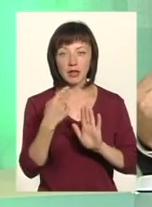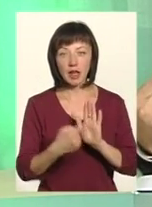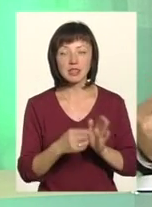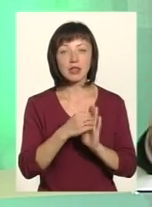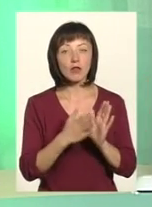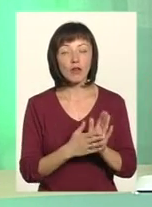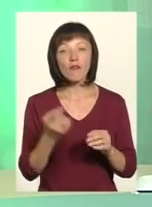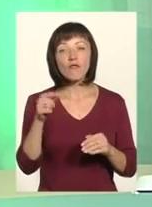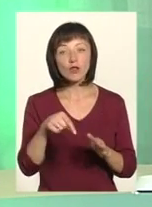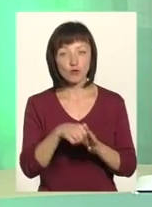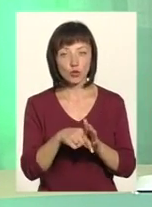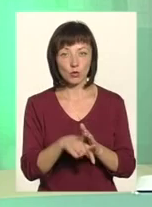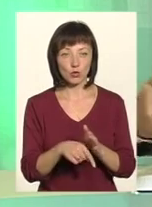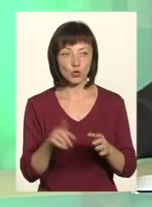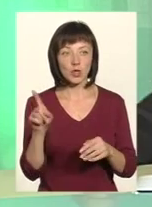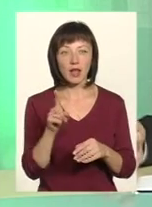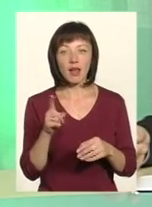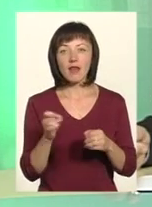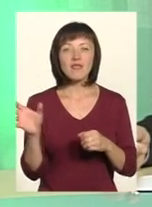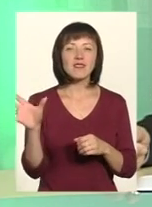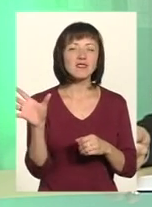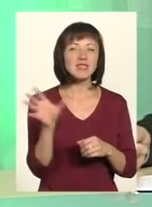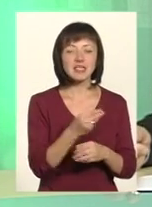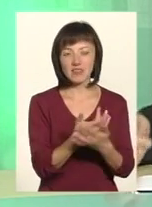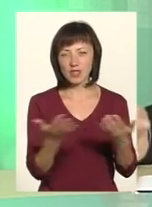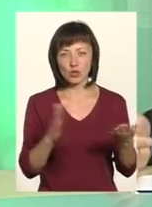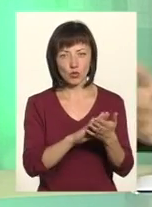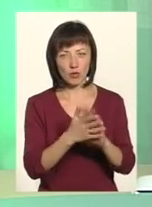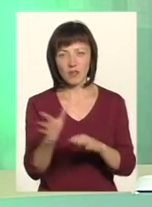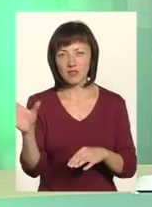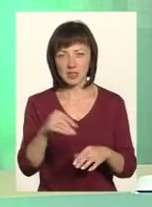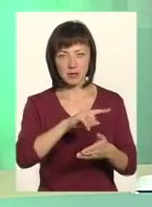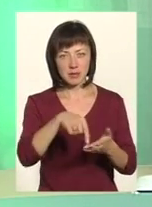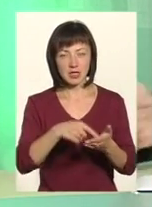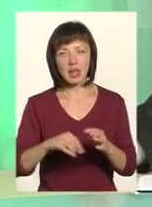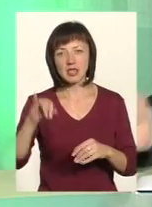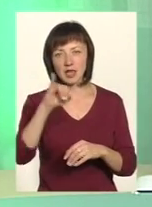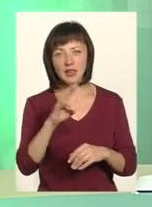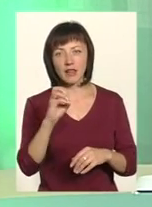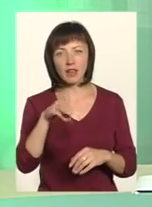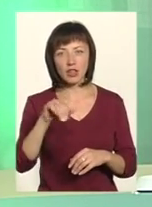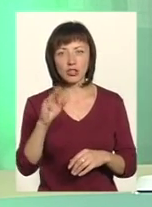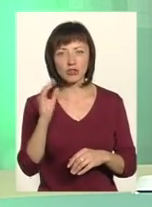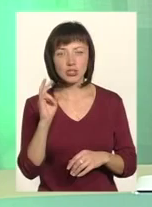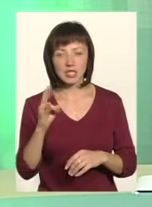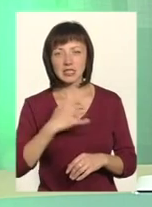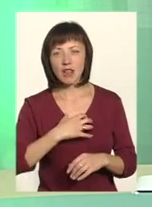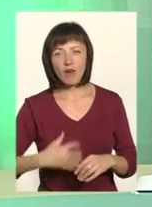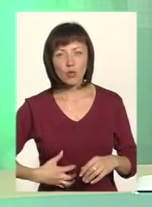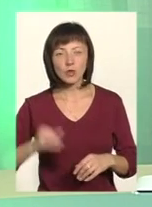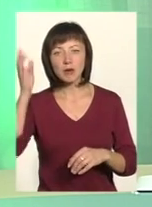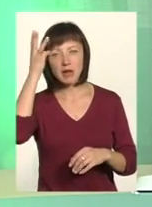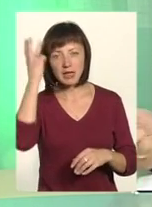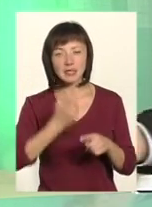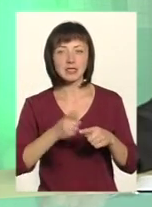Ось в чому суть. Тому що далеко в різних умовах сьогодні знаходяться всі міста. Далеко. Якщо взяти з Яслав, Нетішин, і Славуту, і